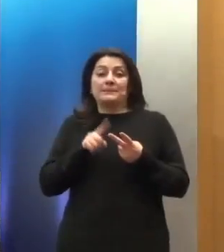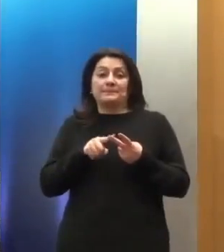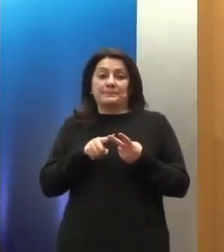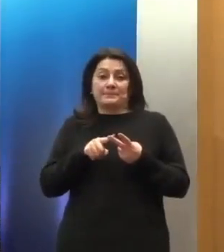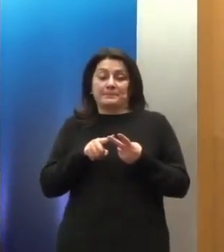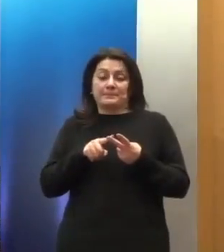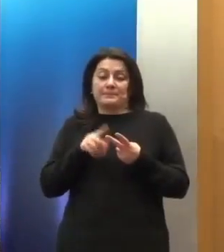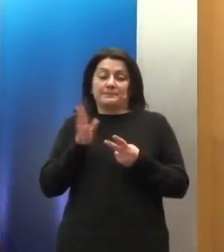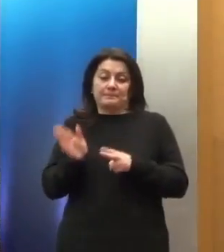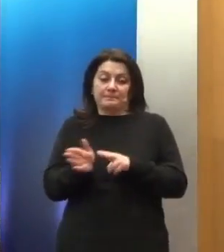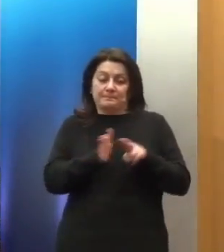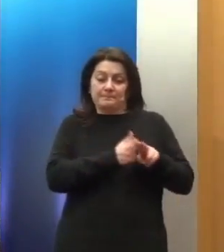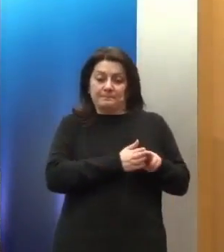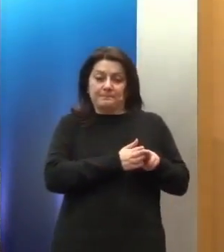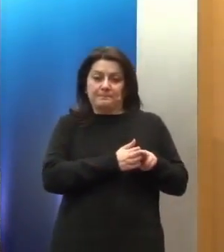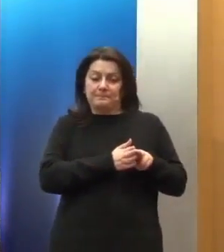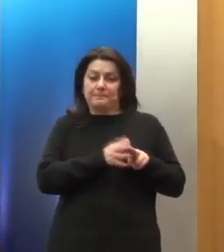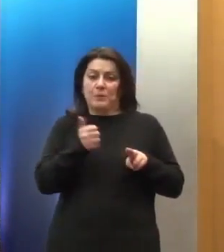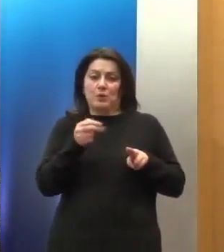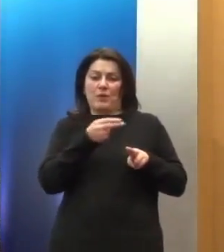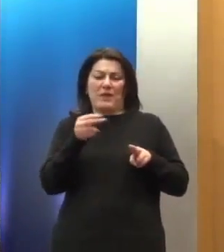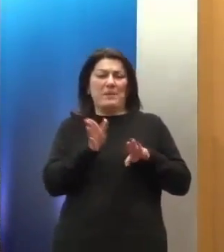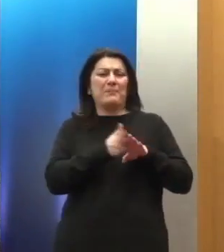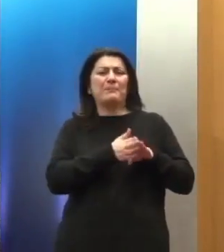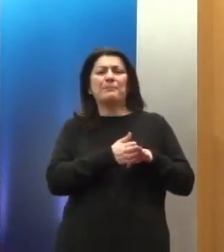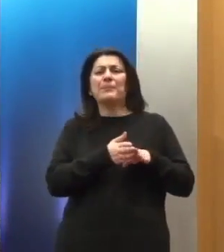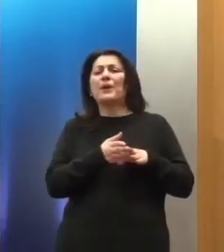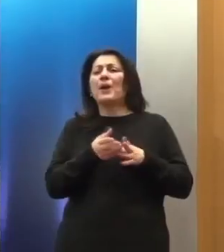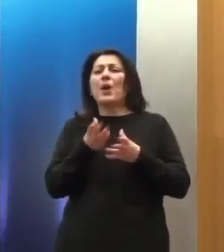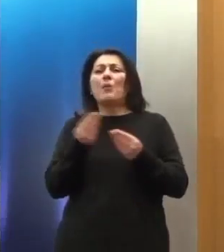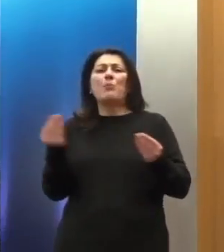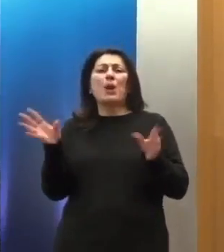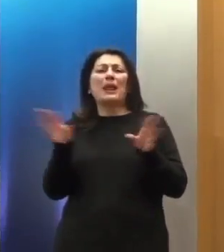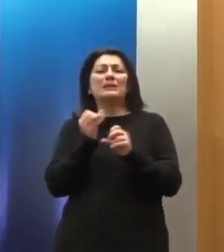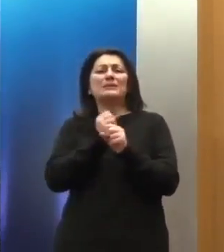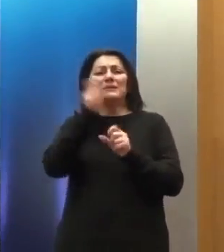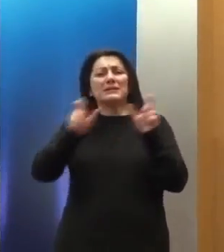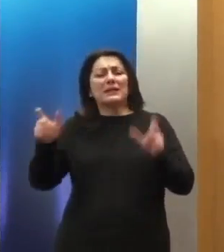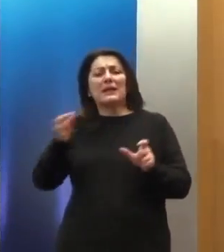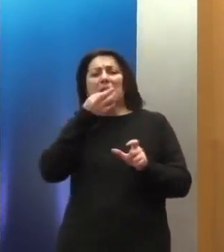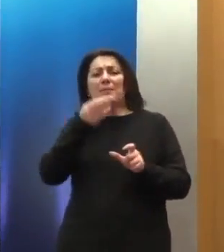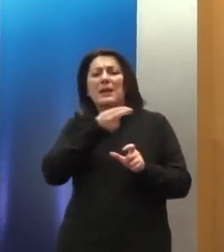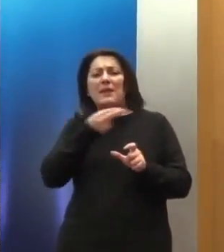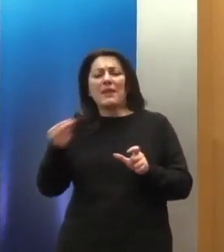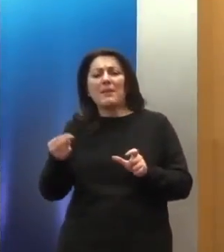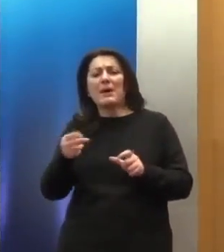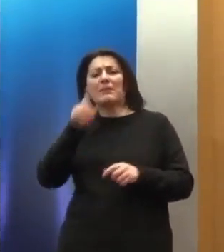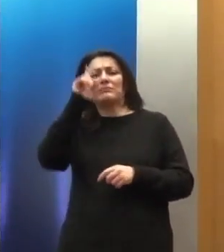κλείσω αυτό το πρώτο θέμα, μιλώντας, αναφέρθηκαν πάρα πολλοί συνάδελφοι σήμερα για το θέμα της συμμόρφωσης και της συστάσεις.